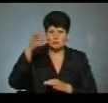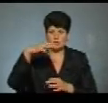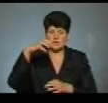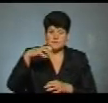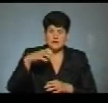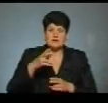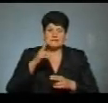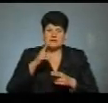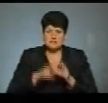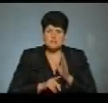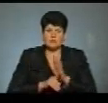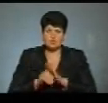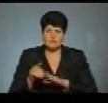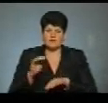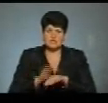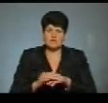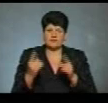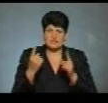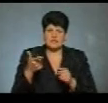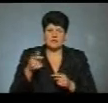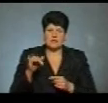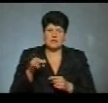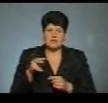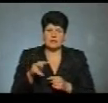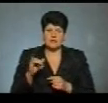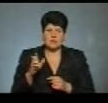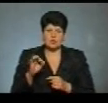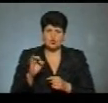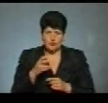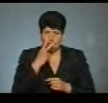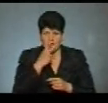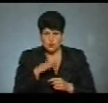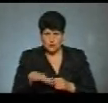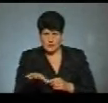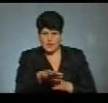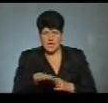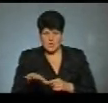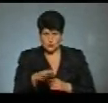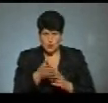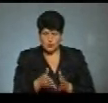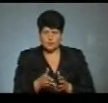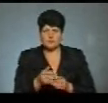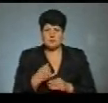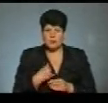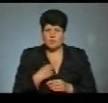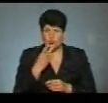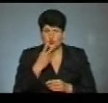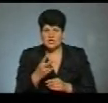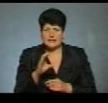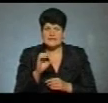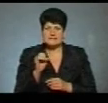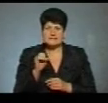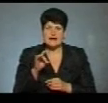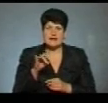тому що фактично з великого губишка зверху видна вся територія цього заказника. І ми почали з серецького